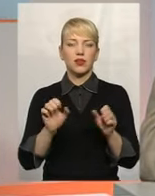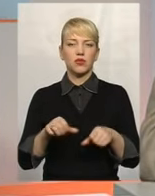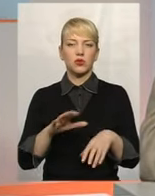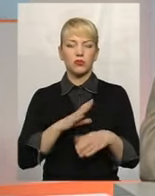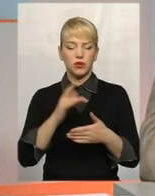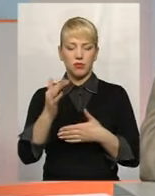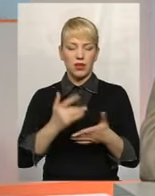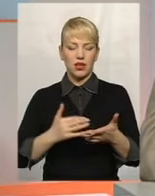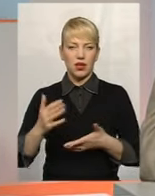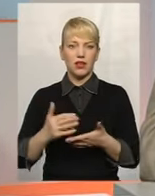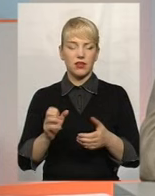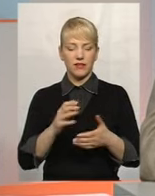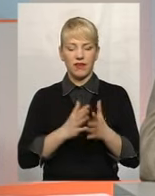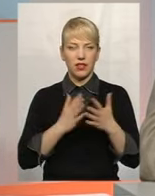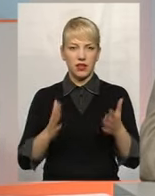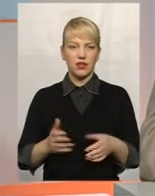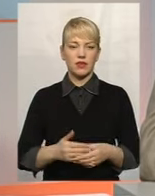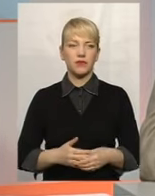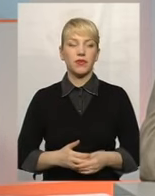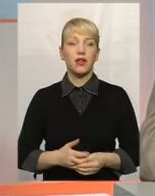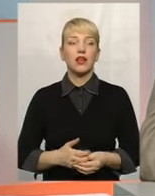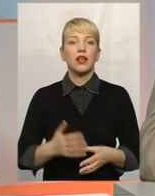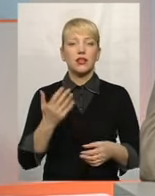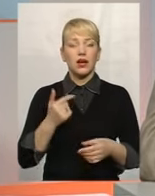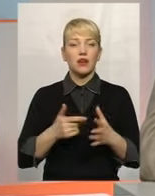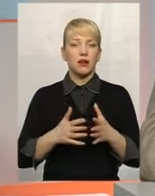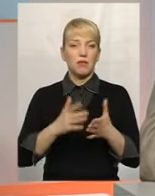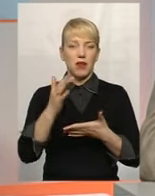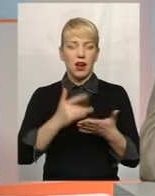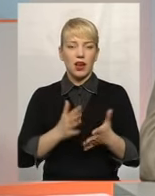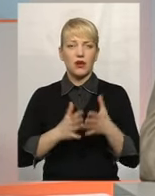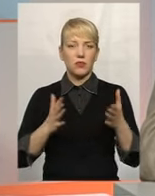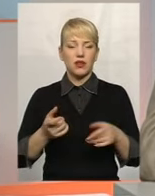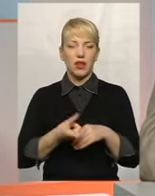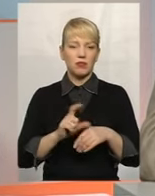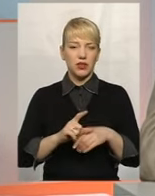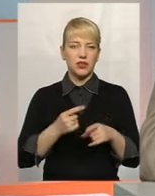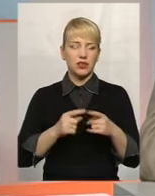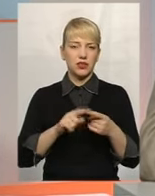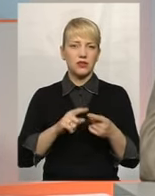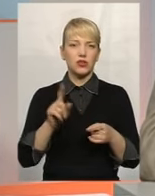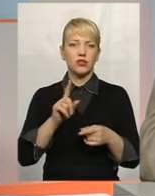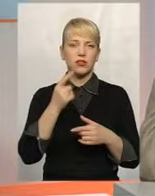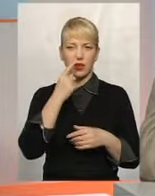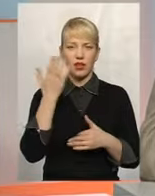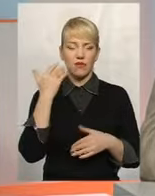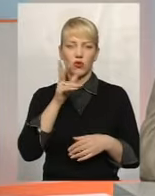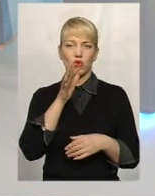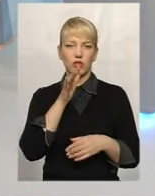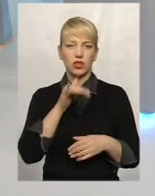перелік, мабуть, досить великий? Ну, найбільш типове, це, мабуть, те, що з недавного часу